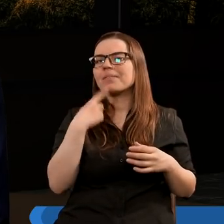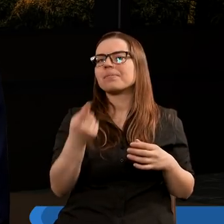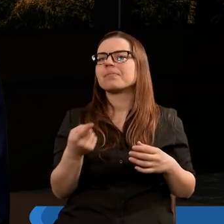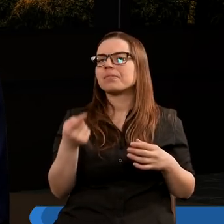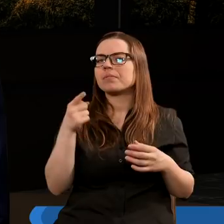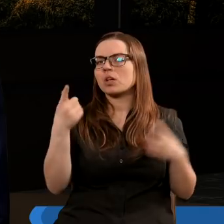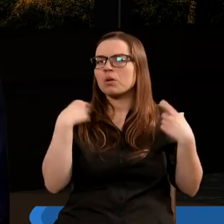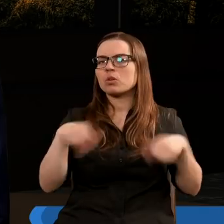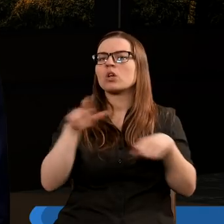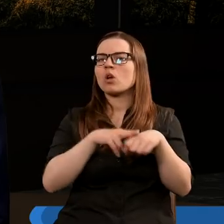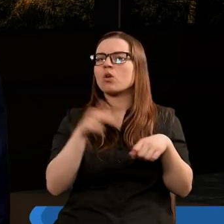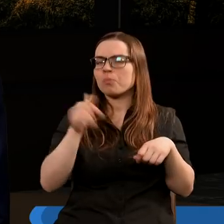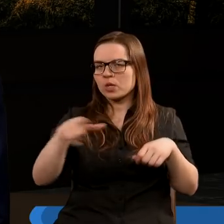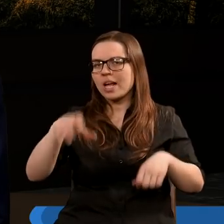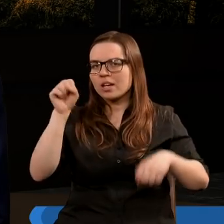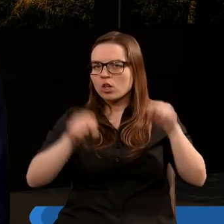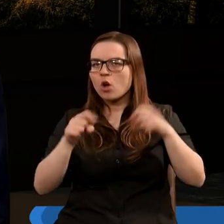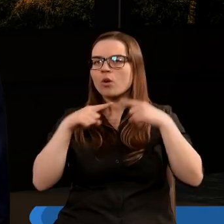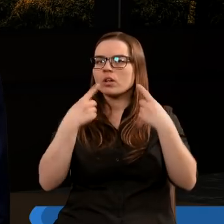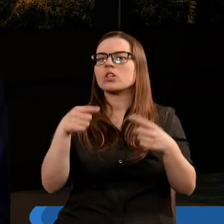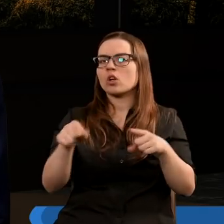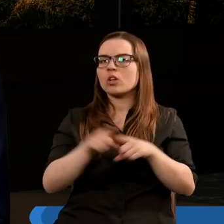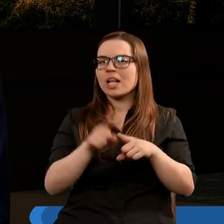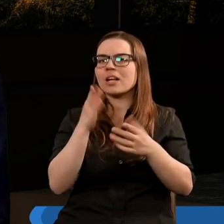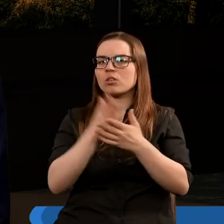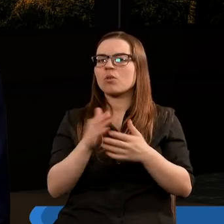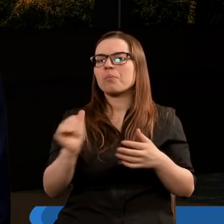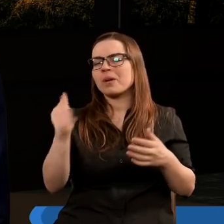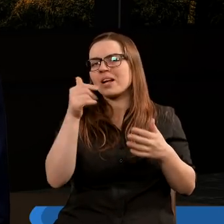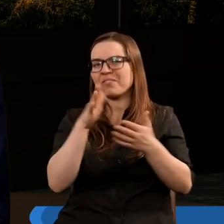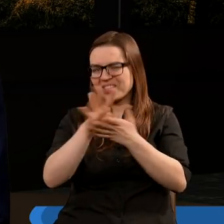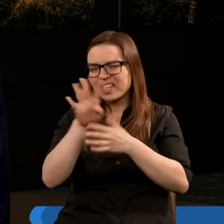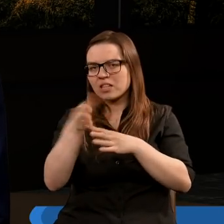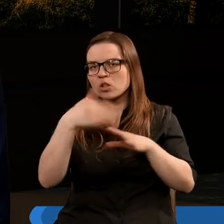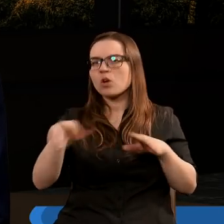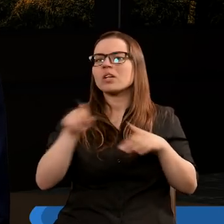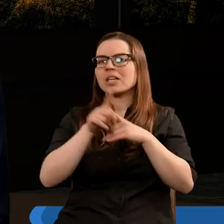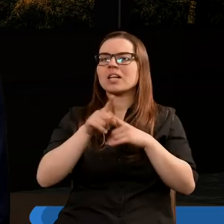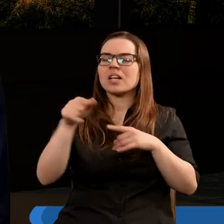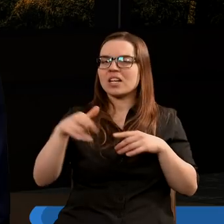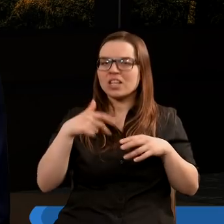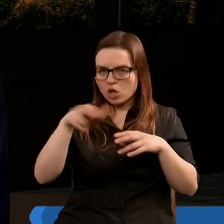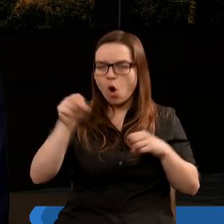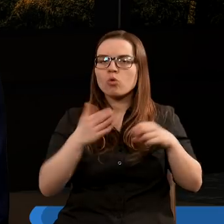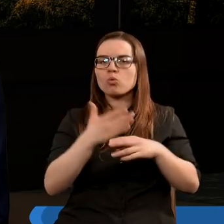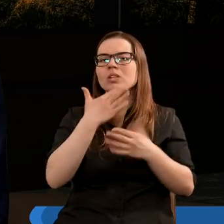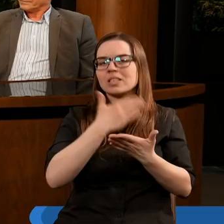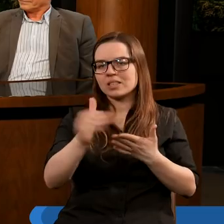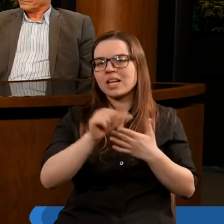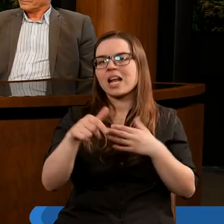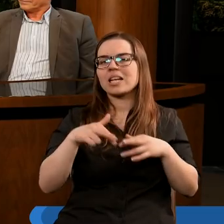Ten sąd, o którym tutaj mowa, zapowiedź tego sądu, o to jesteśmy w czternastym rozdziale, gdzie ten sąd właśnie nadszedł.